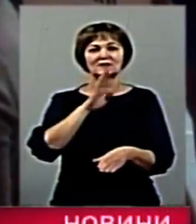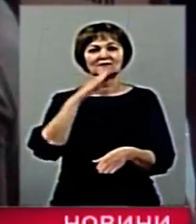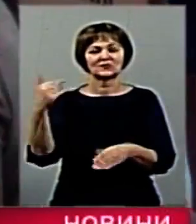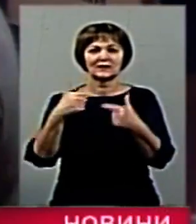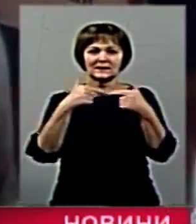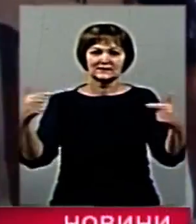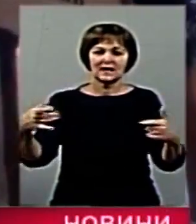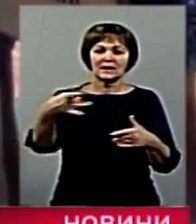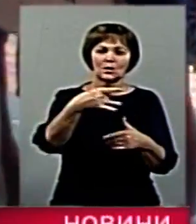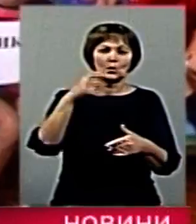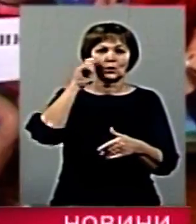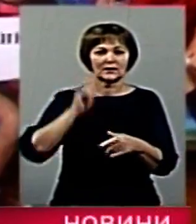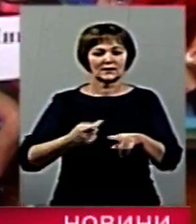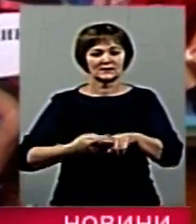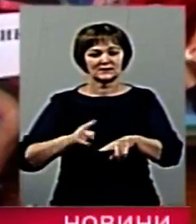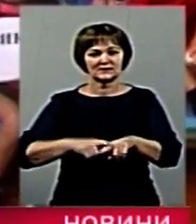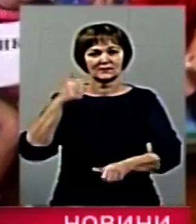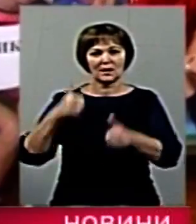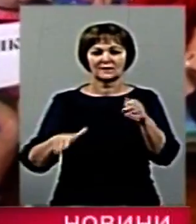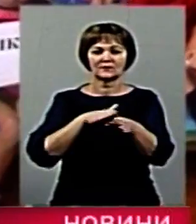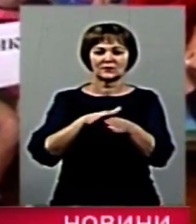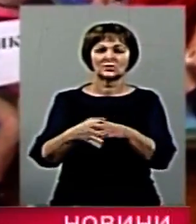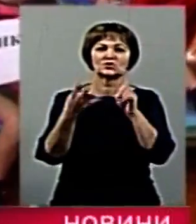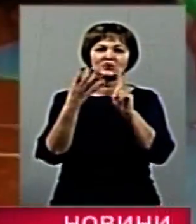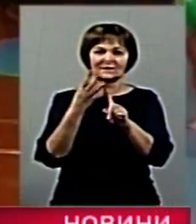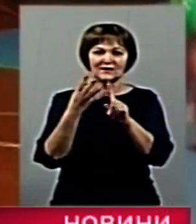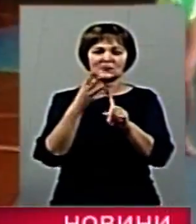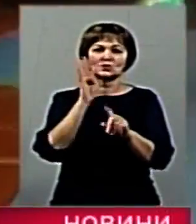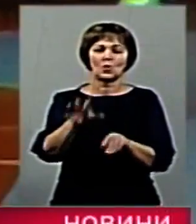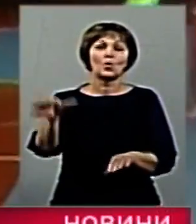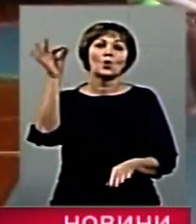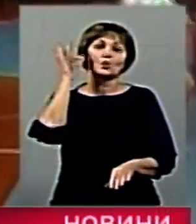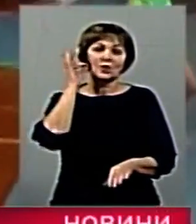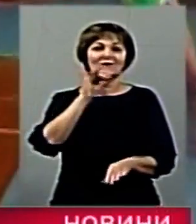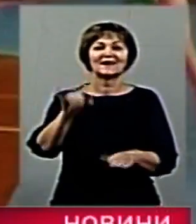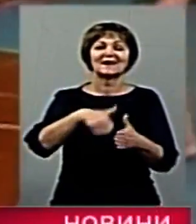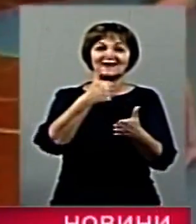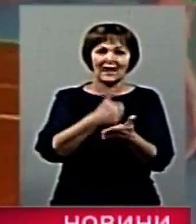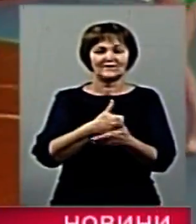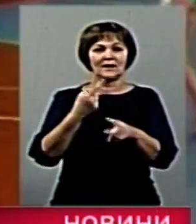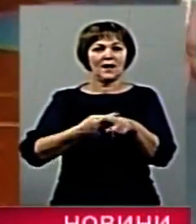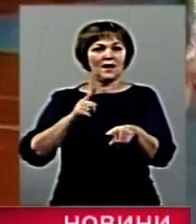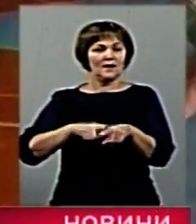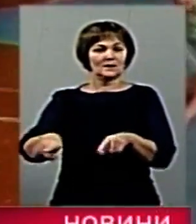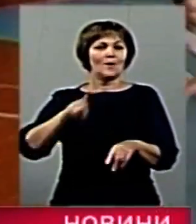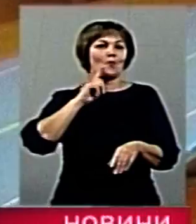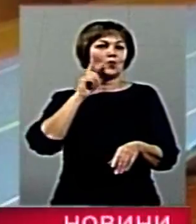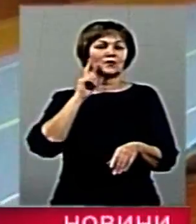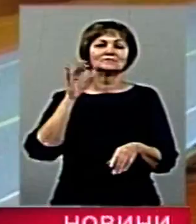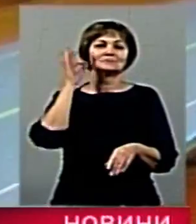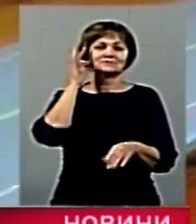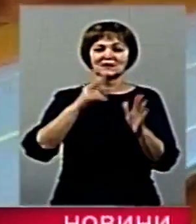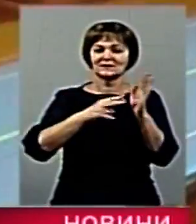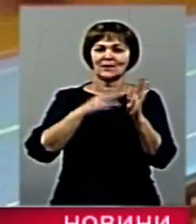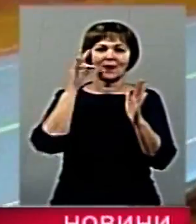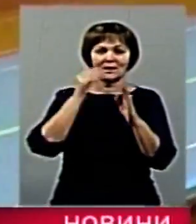регіонів України. Ці змагання відбуваються вже четверте десятиліття і є головним стартом для молодих спортсменів віком від семи